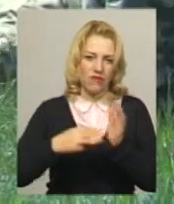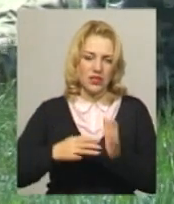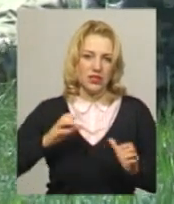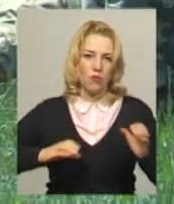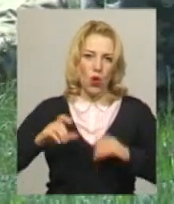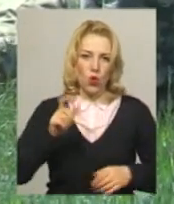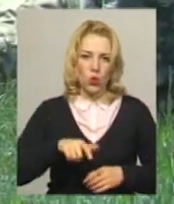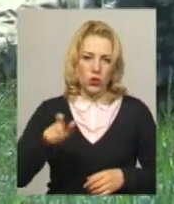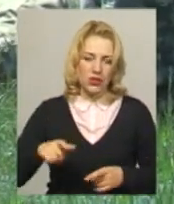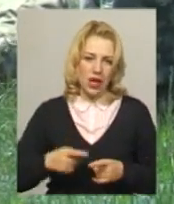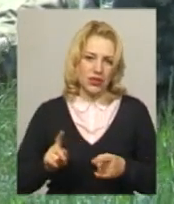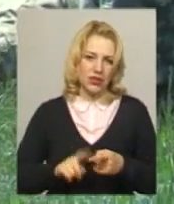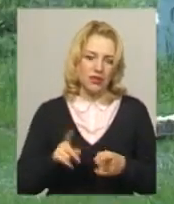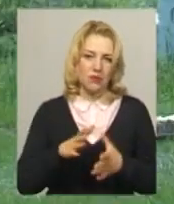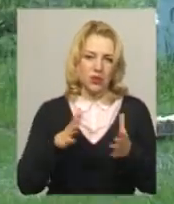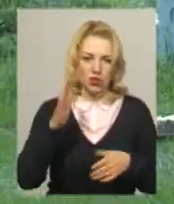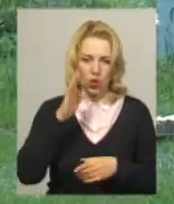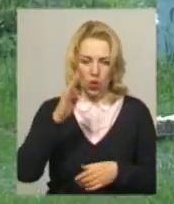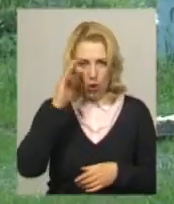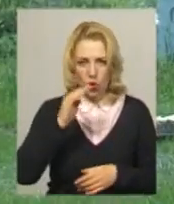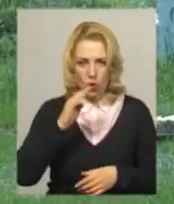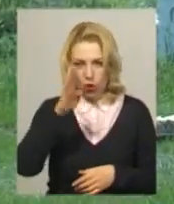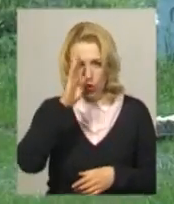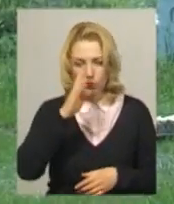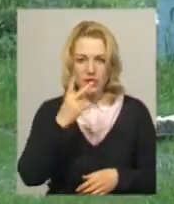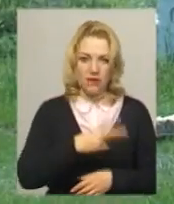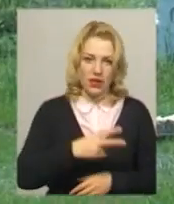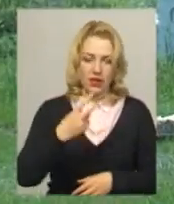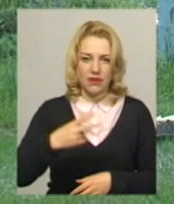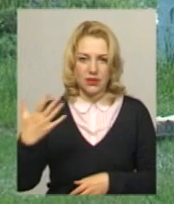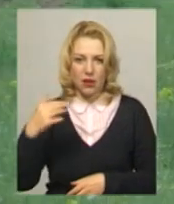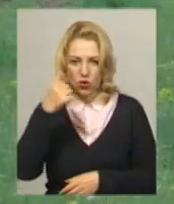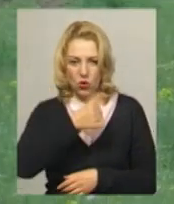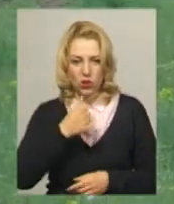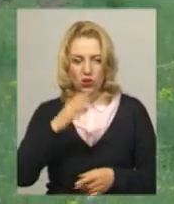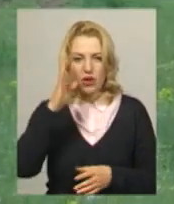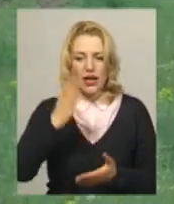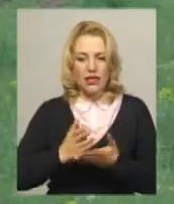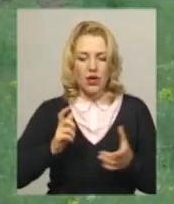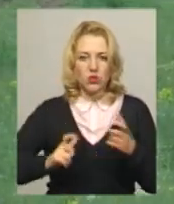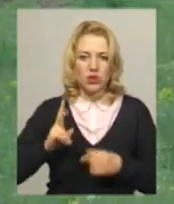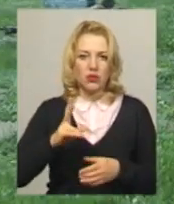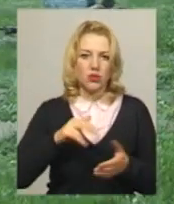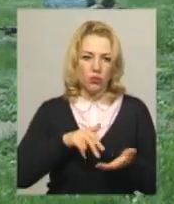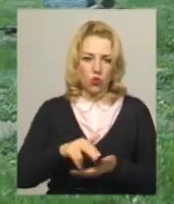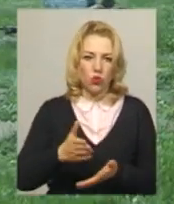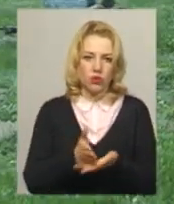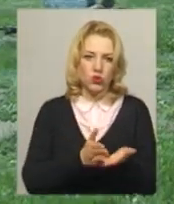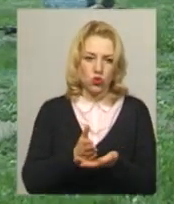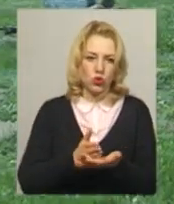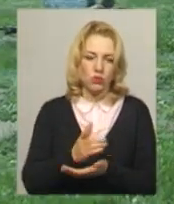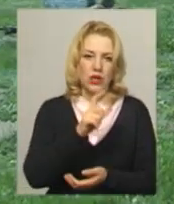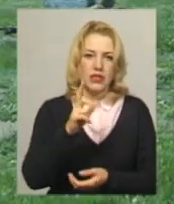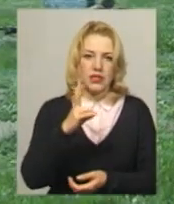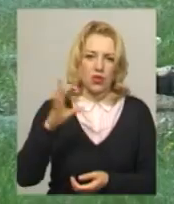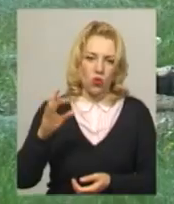сухопутних військ. Здебільшого, це хлопці від 20 до 25 років. Також є курсанти, які проходили службу в зоні бойових дій. І тепер вчаться на